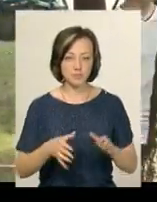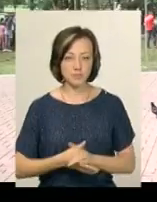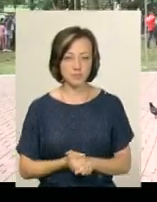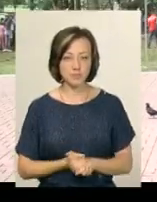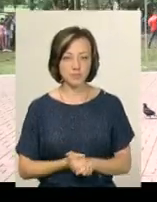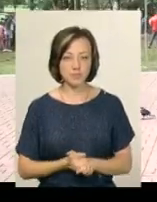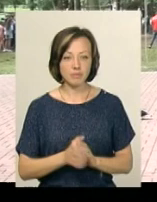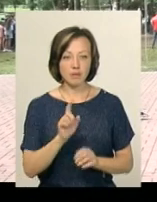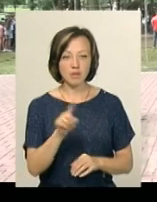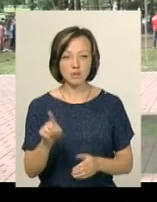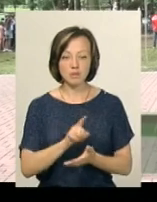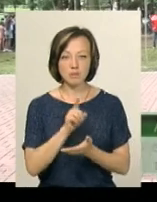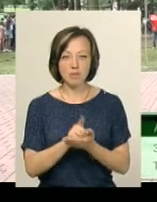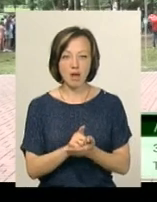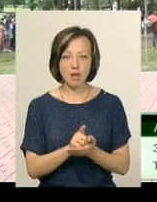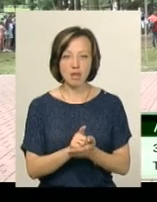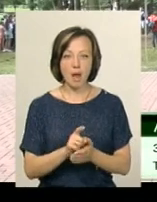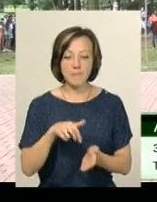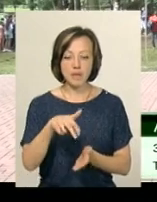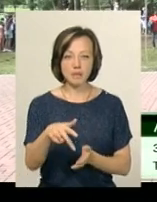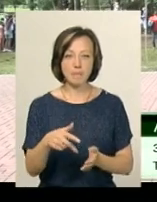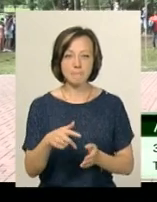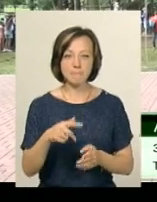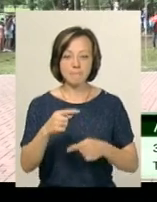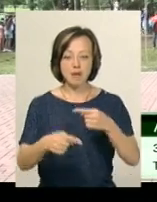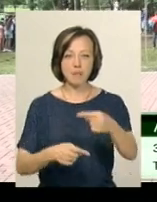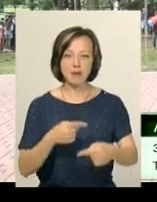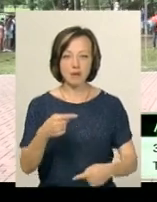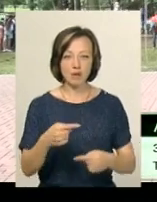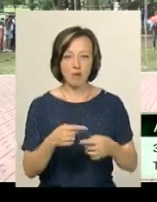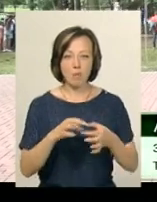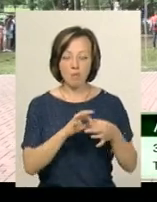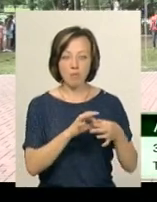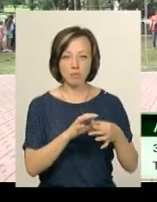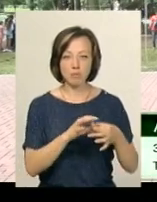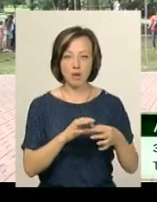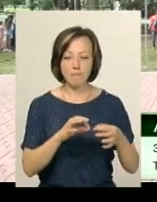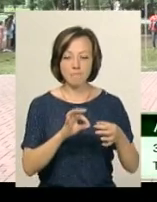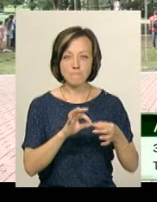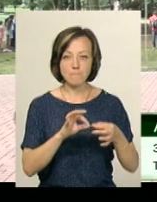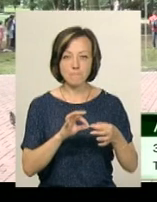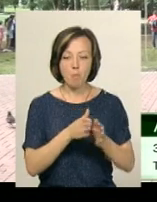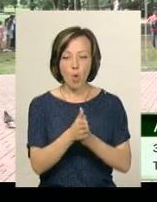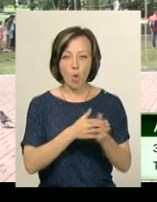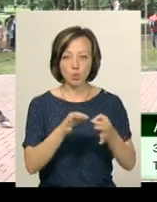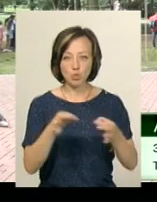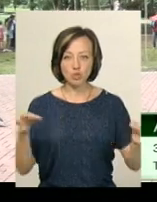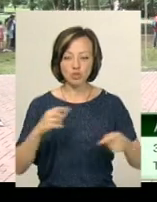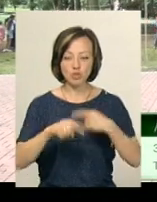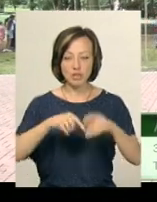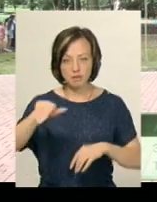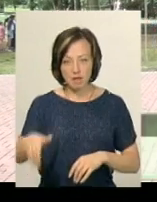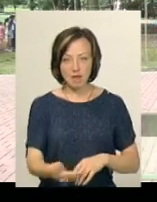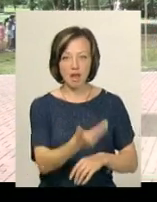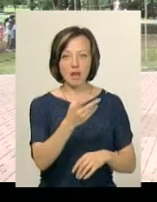Флік. Вони мають перейти переправу по паралельних мутузьках через яр, також мають перескочити через яр переправу, яка